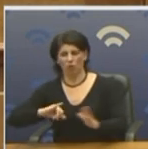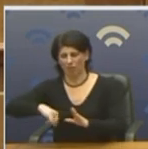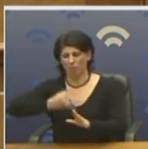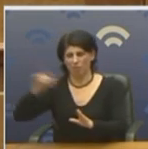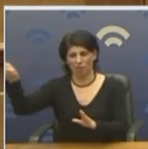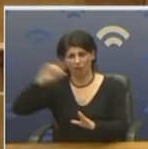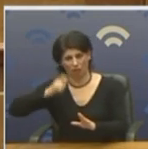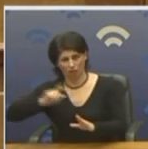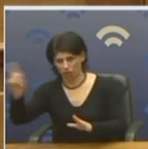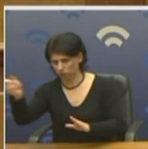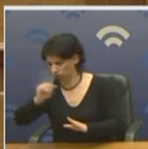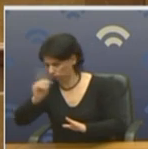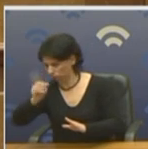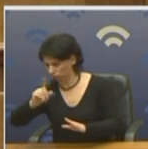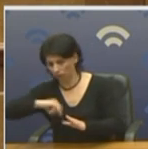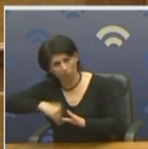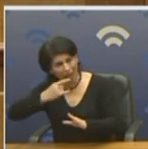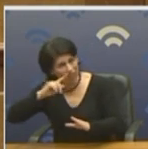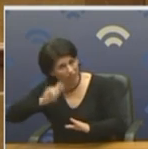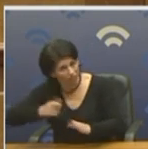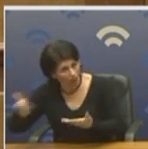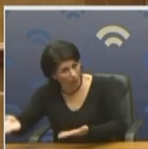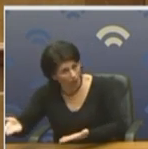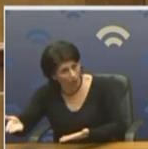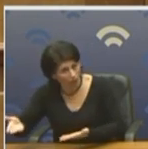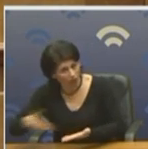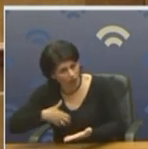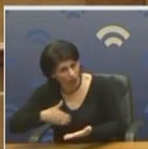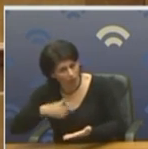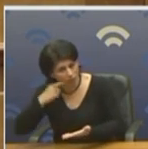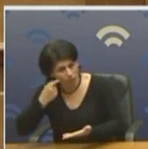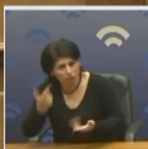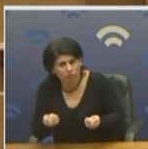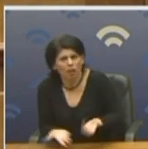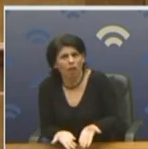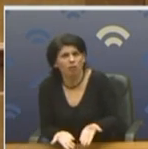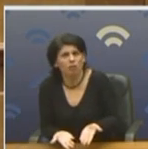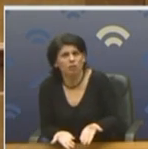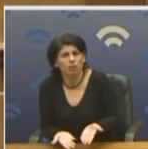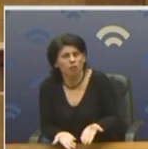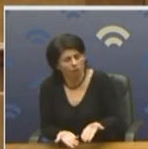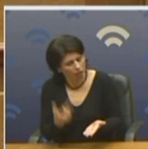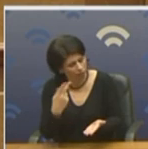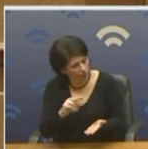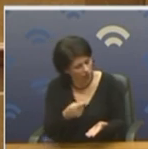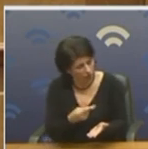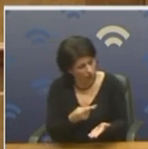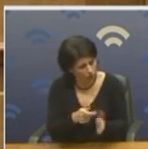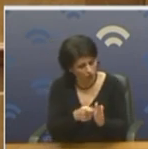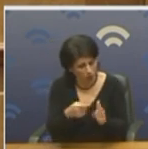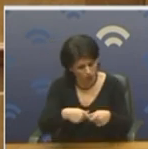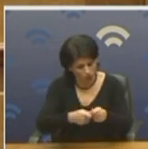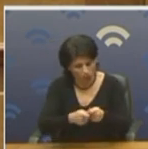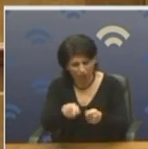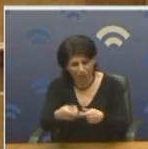Τσάουμιμβιν, Κινέζικο, Κινέζικο Μέλη. Και χαμογελάτε. όμως, τι κάνετε έτσι όμως. Αν δέσσετε τα 200 κουπόνια, θα κινηθεί αυτή η